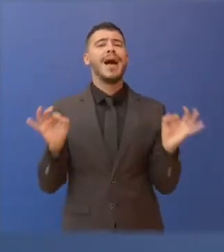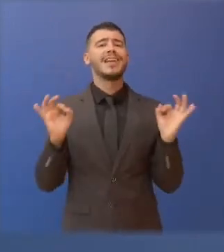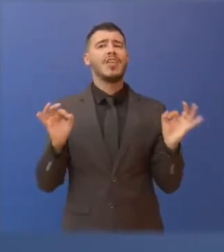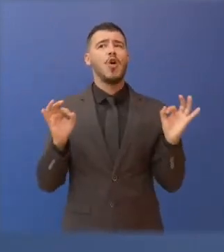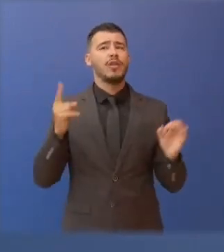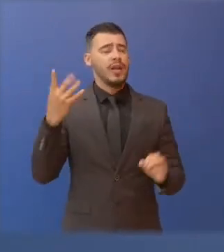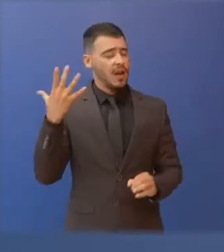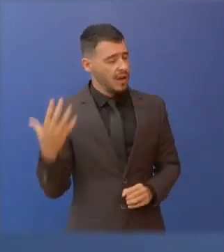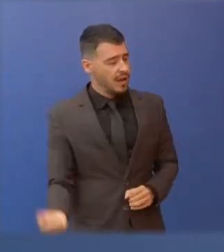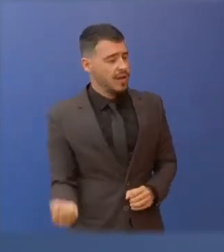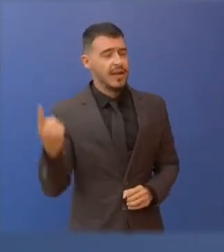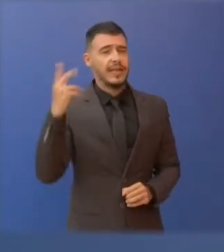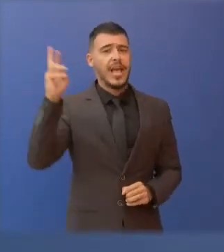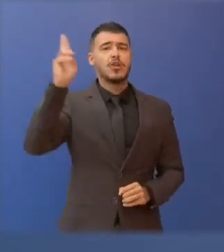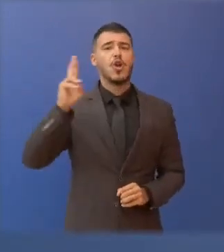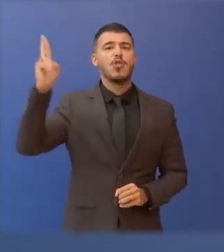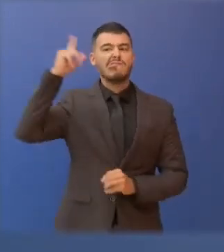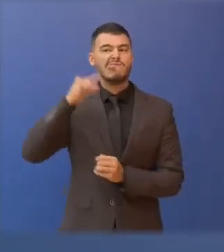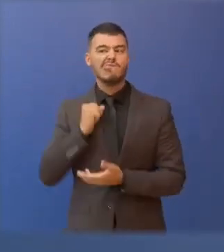Σας ευχαριστώ.